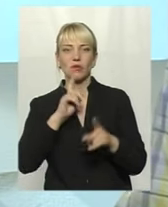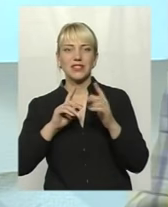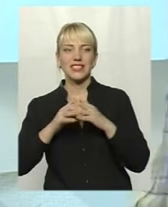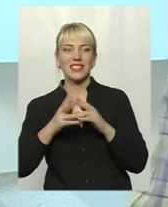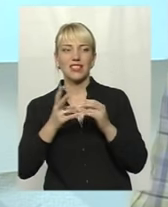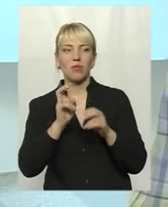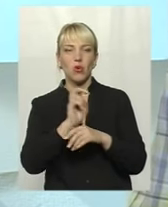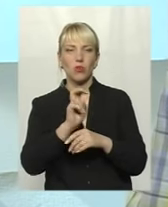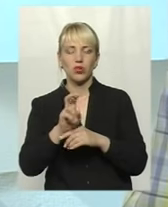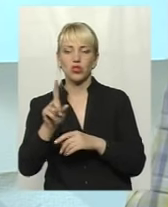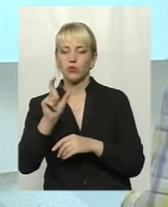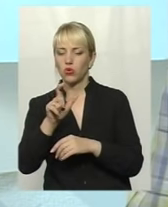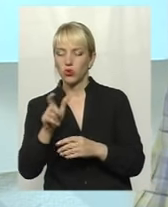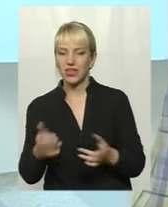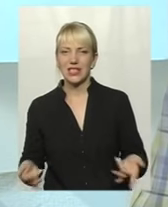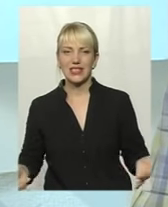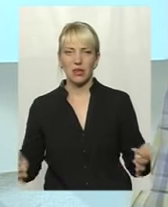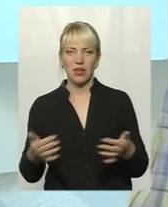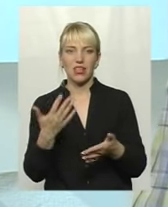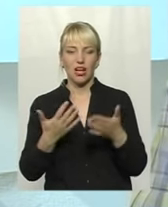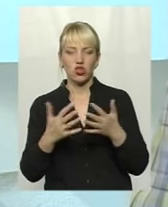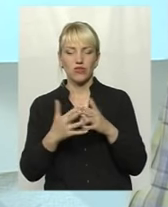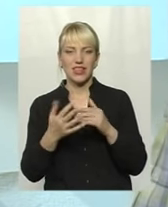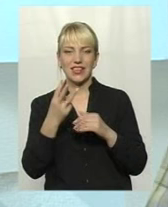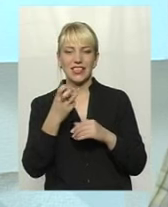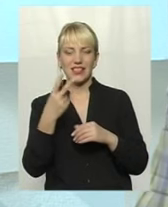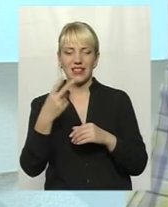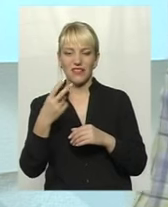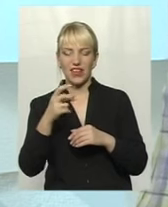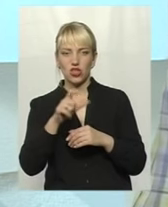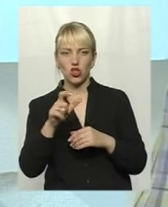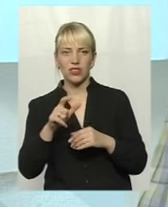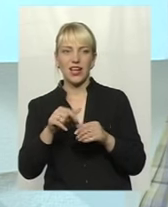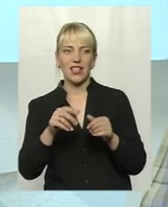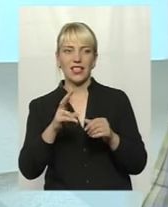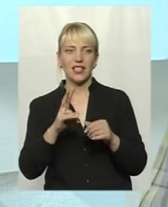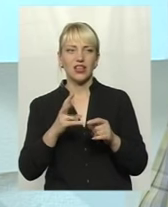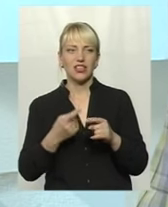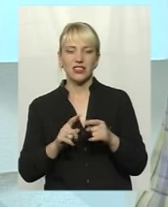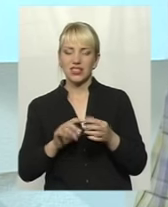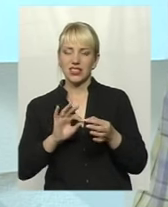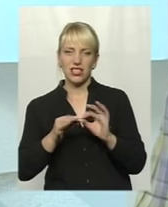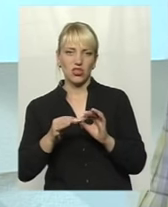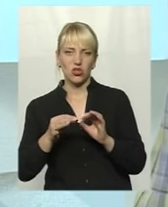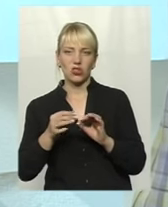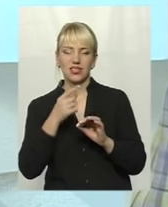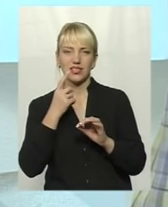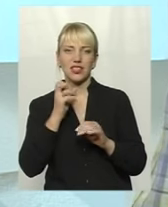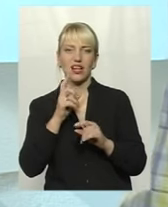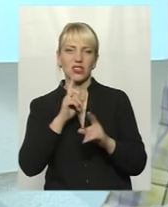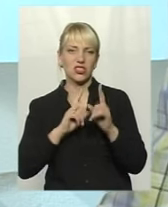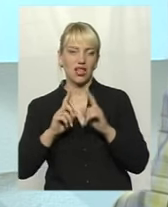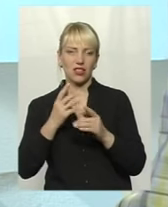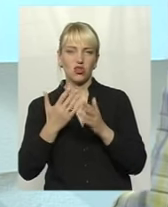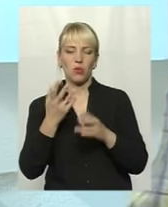об'їти і треба, щоб вони зійшлися. Бо якщо в селі 320 виборців зійшлися 20, то складно назвати сходом села. Але